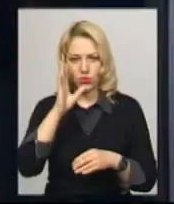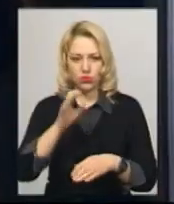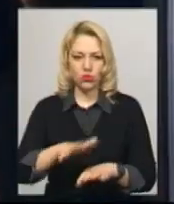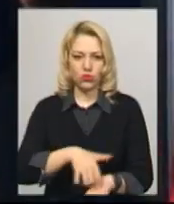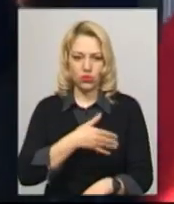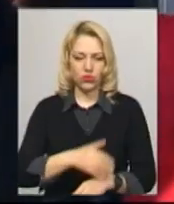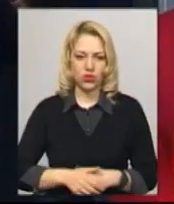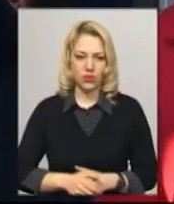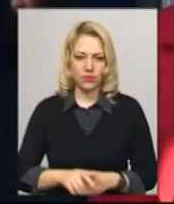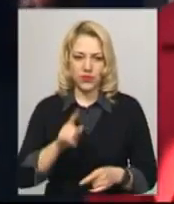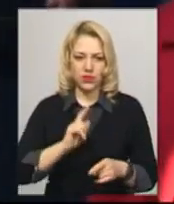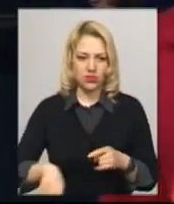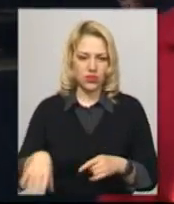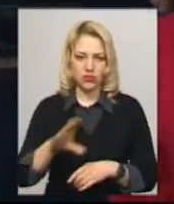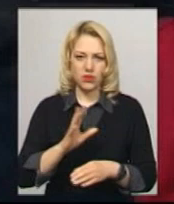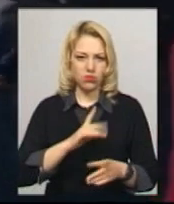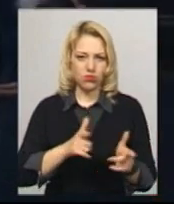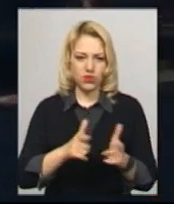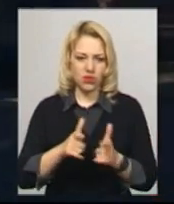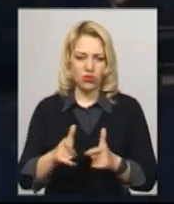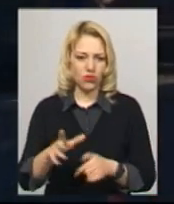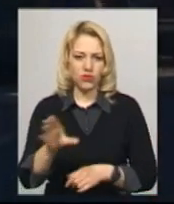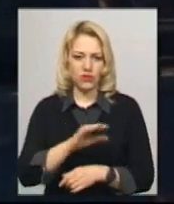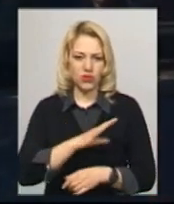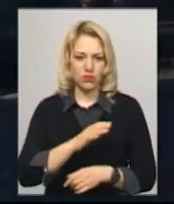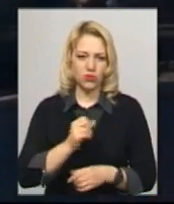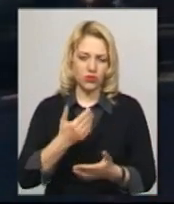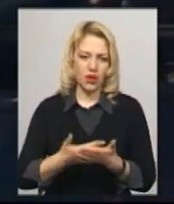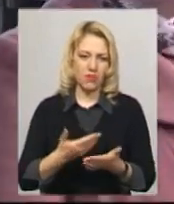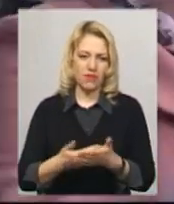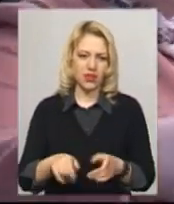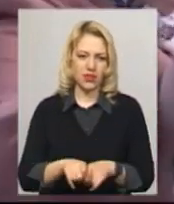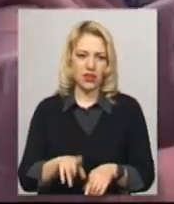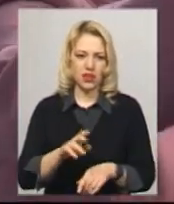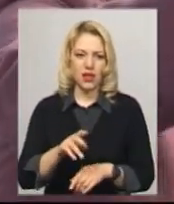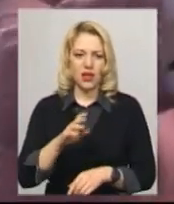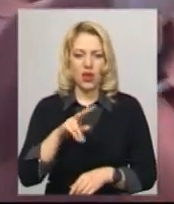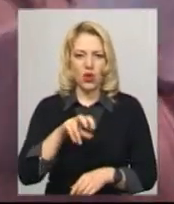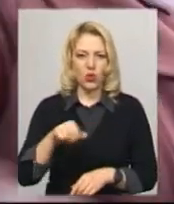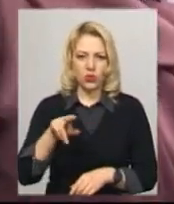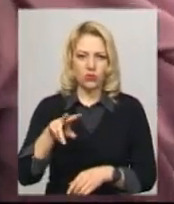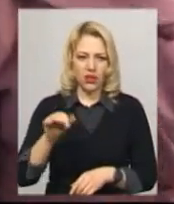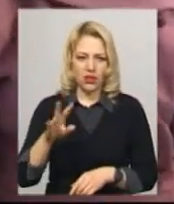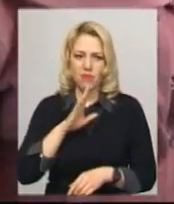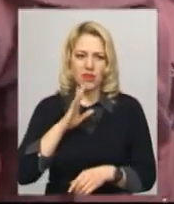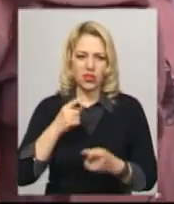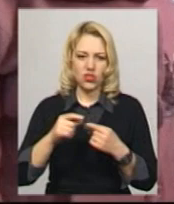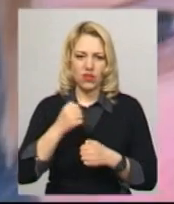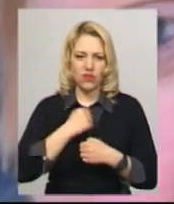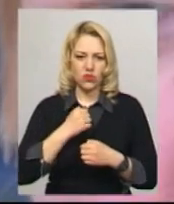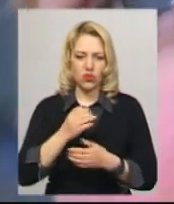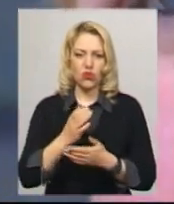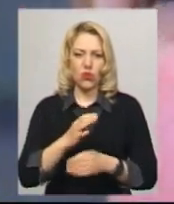довше. Швидко в них вже все було заготовлено, напевне так. Людмила мати іншого військовополоненого моряка